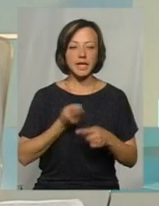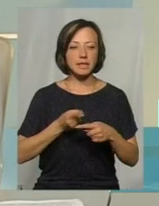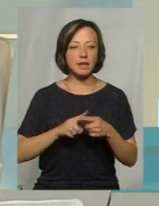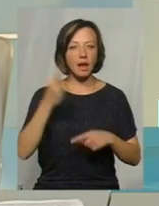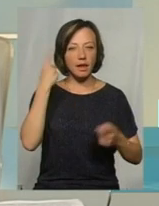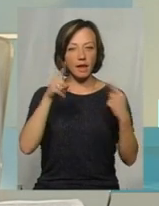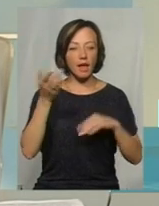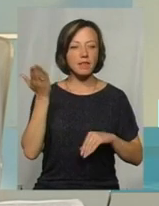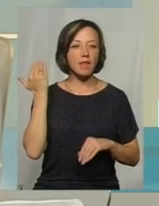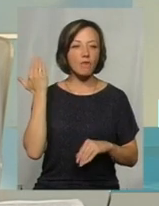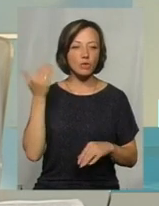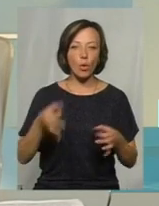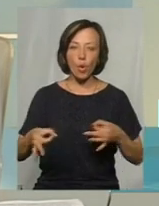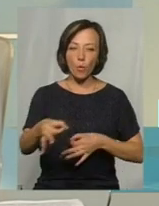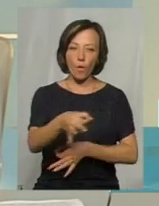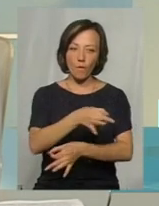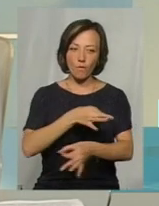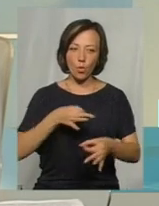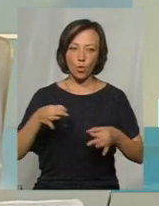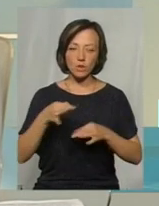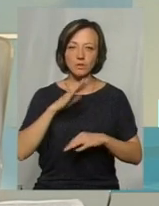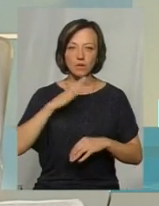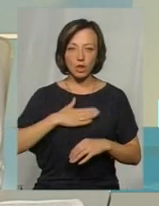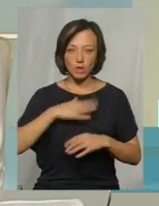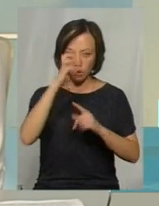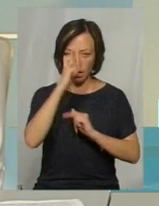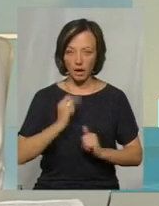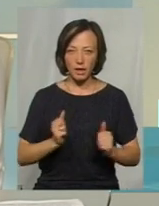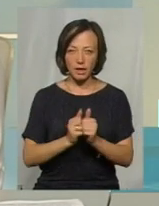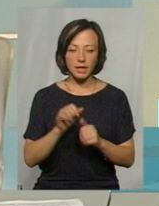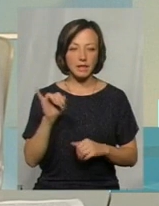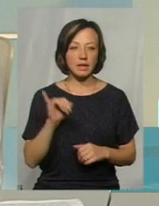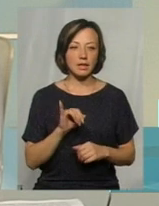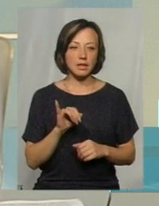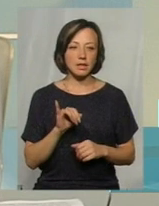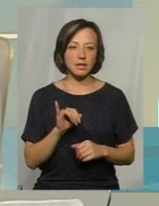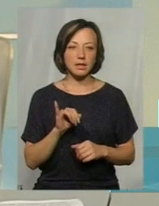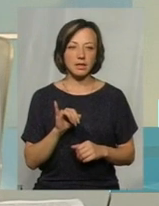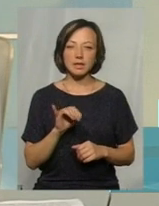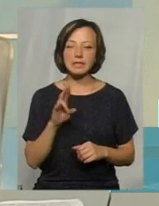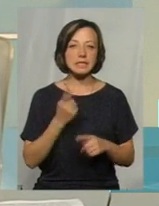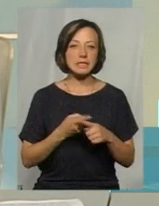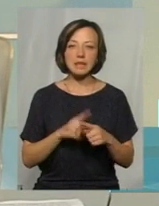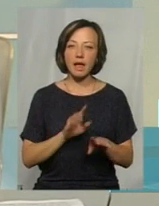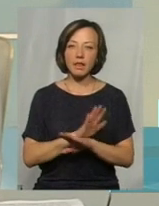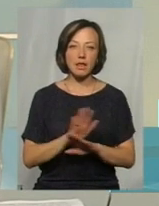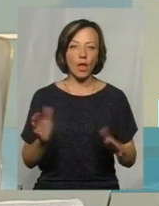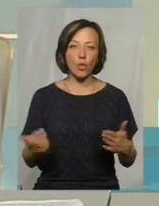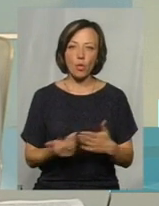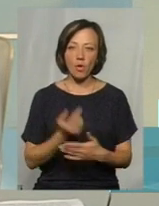давно обговарюється і в нашій країні, і це не нова ідея, але